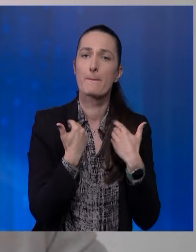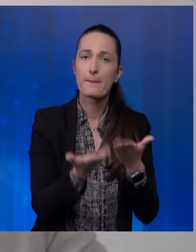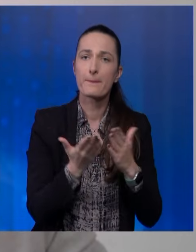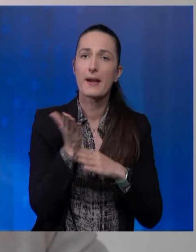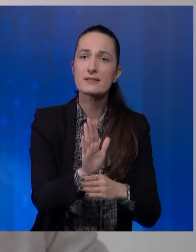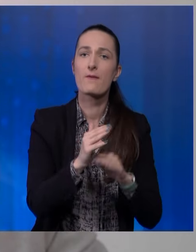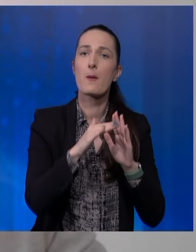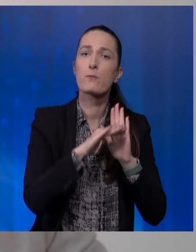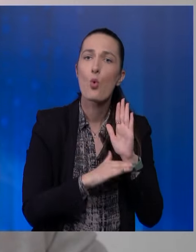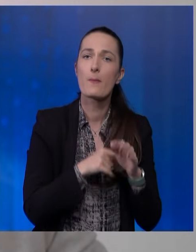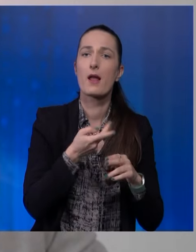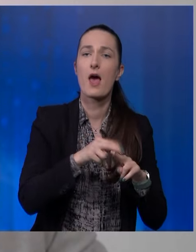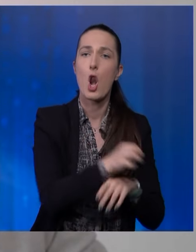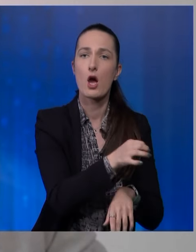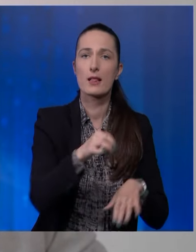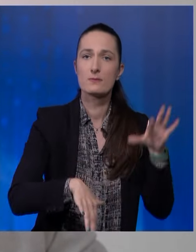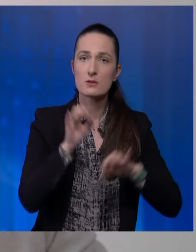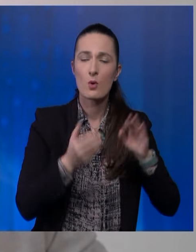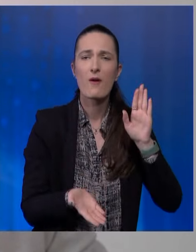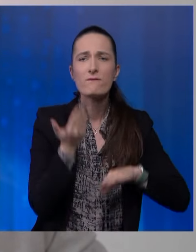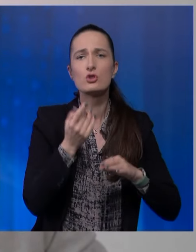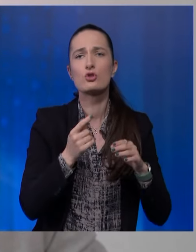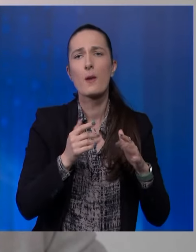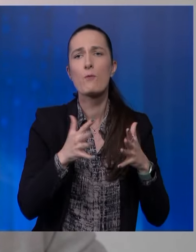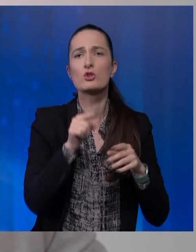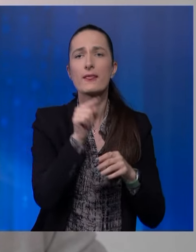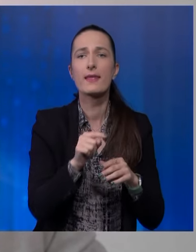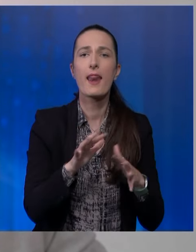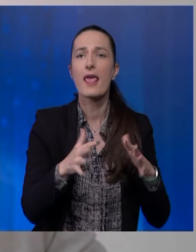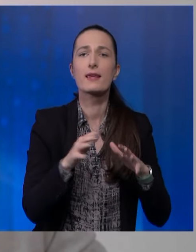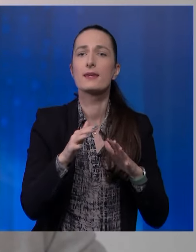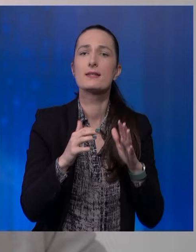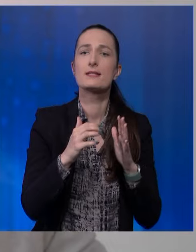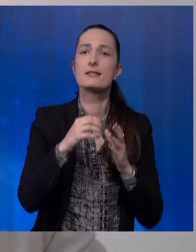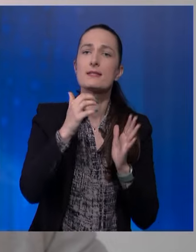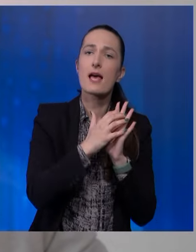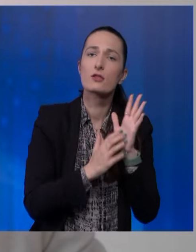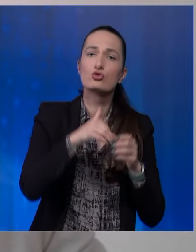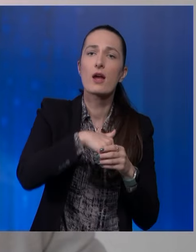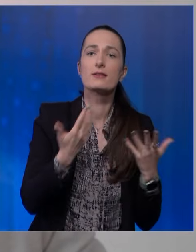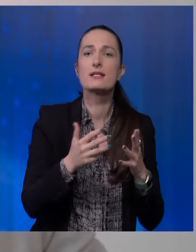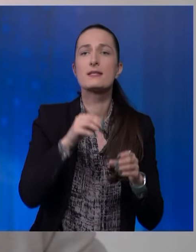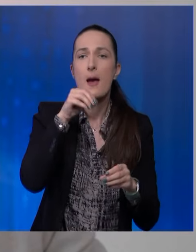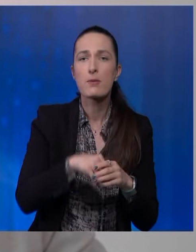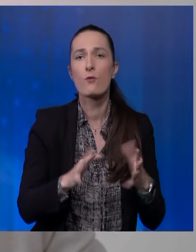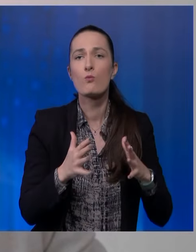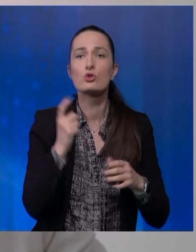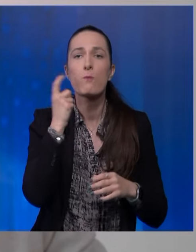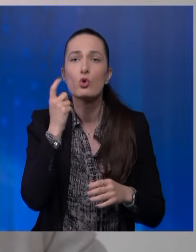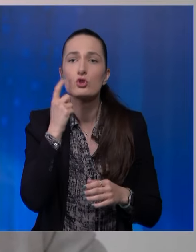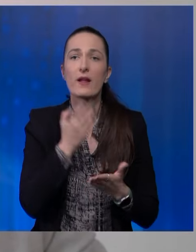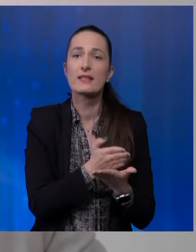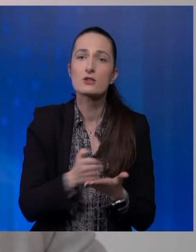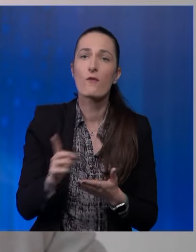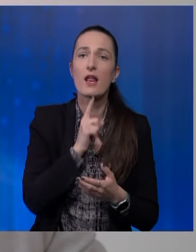lokalnim izborima, a više je, dakle, možda tih nekih sadržaja gdje se zapravo možda pokušava diskreditovati